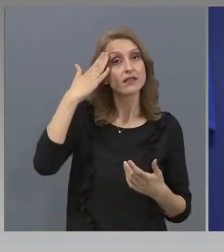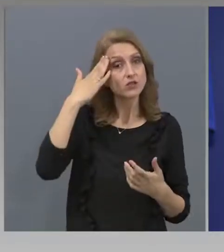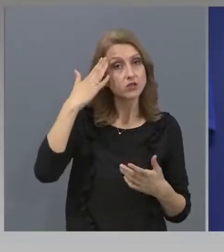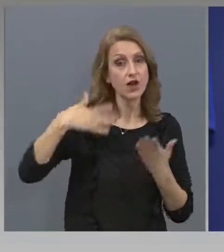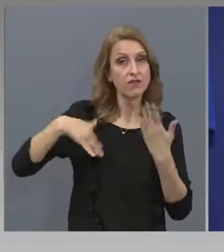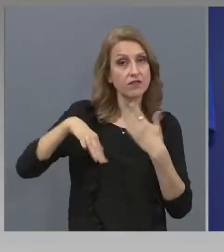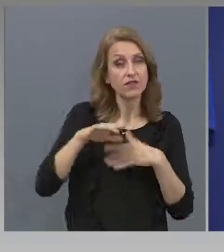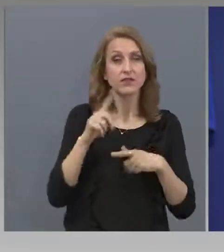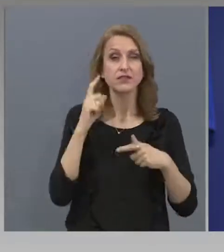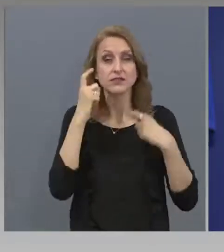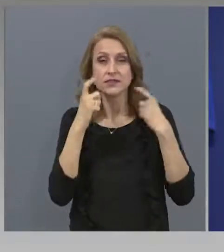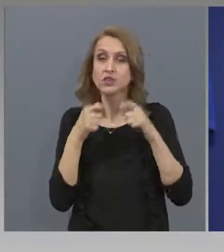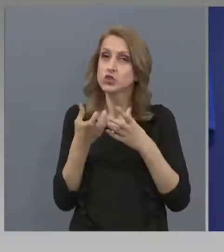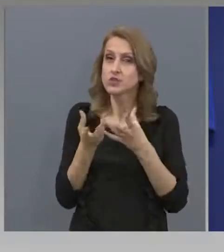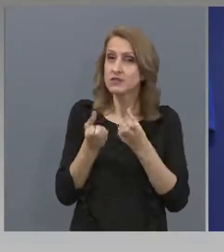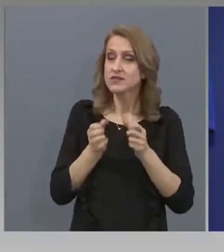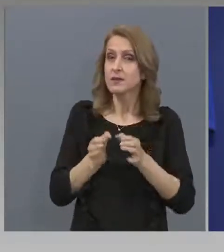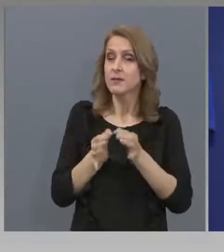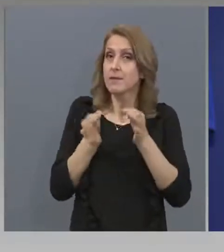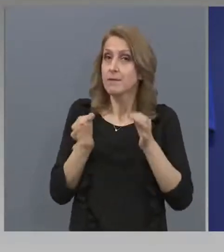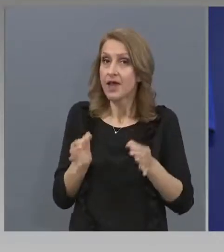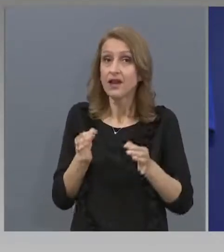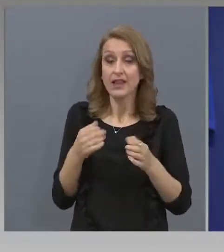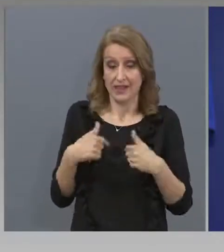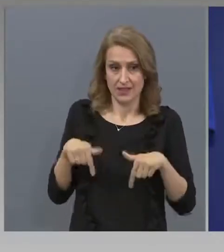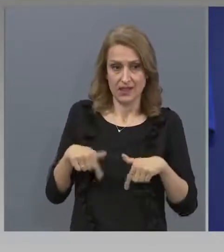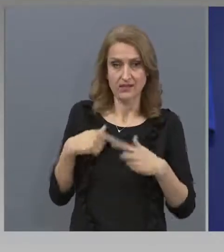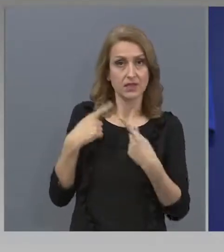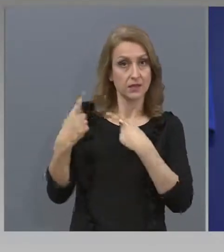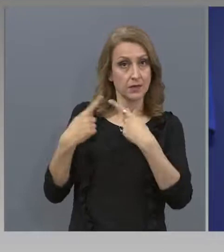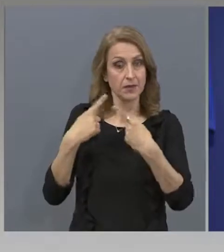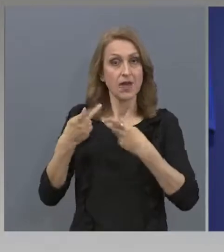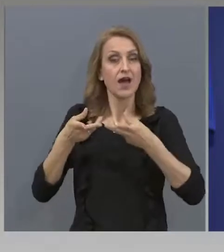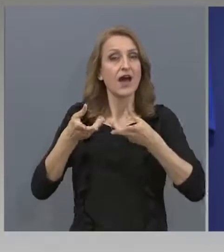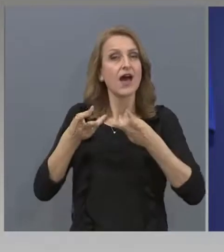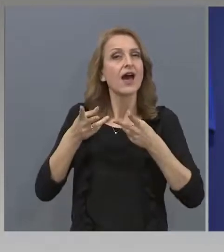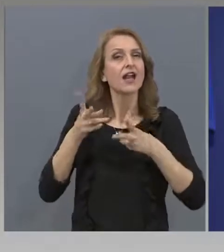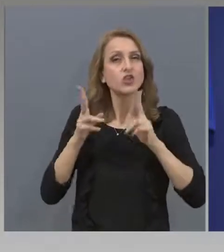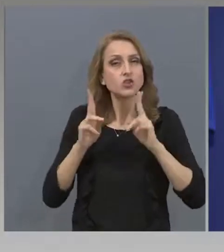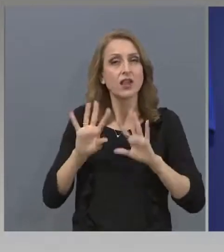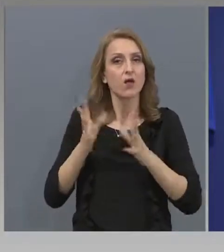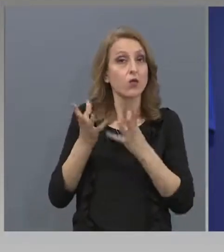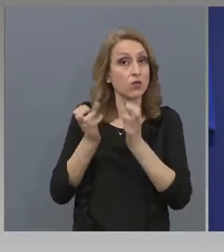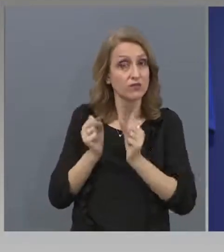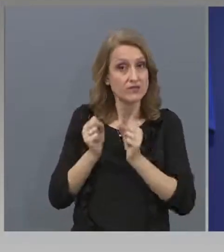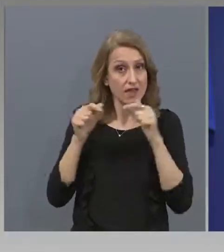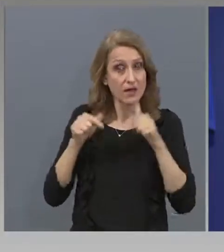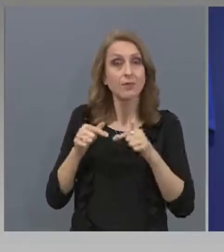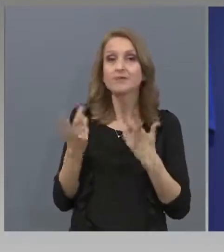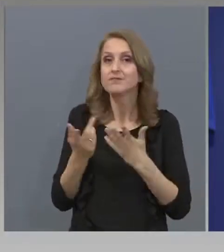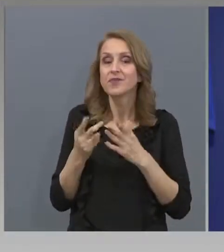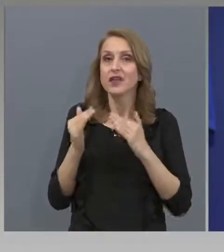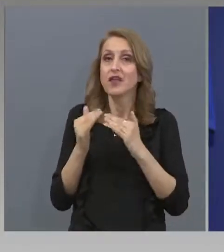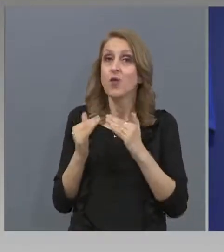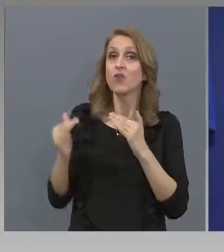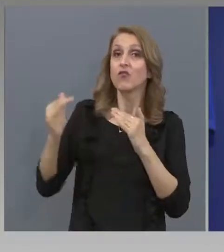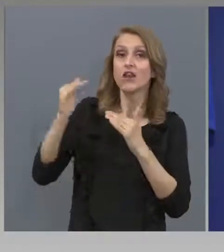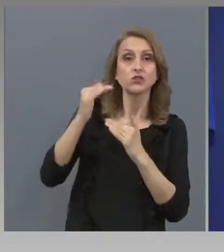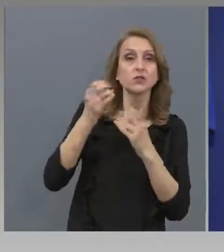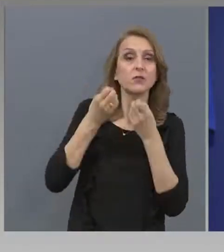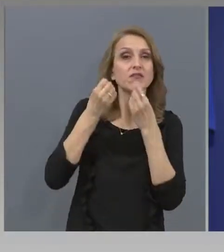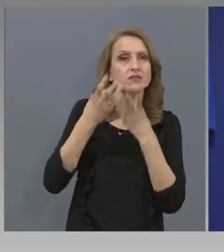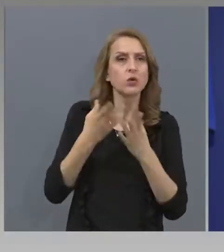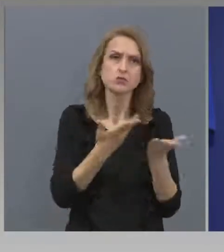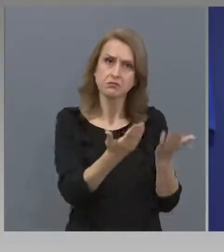в резултат на договореността, която сме постигнали днес и решенията, които сме взели, за увеличаването на възможността за